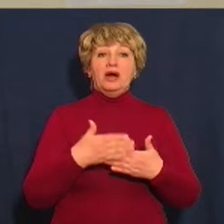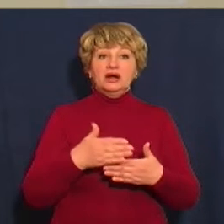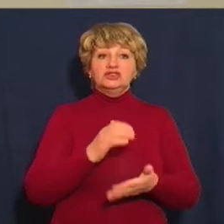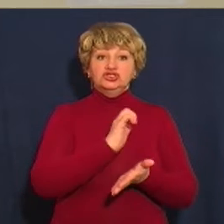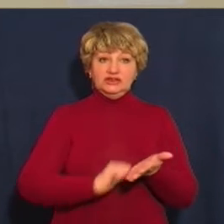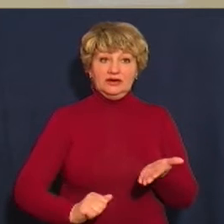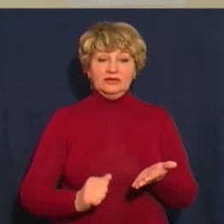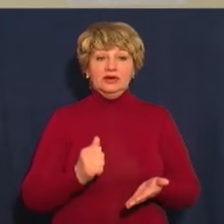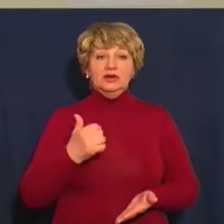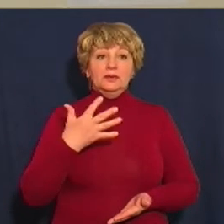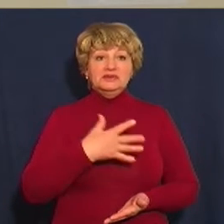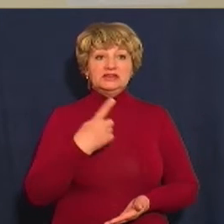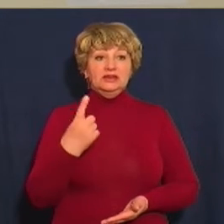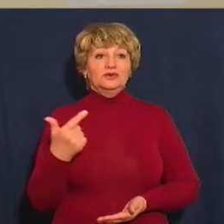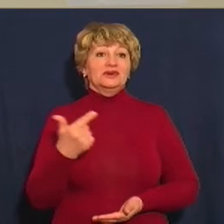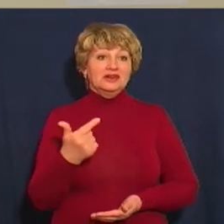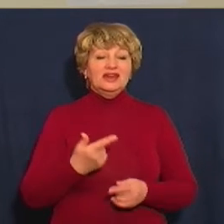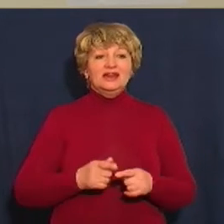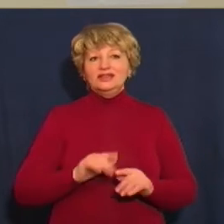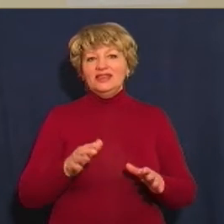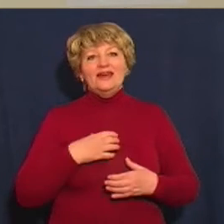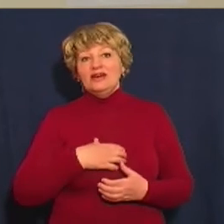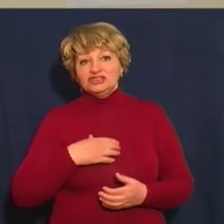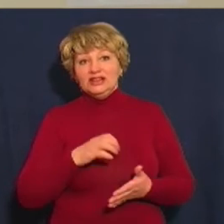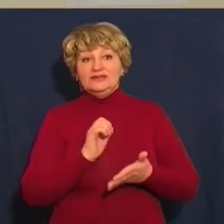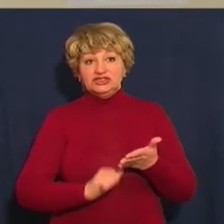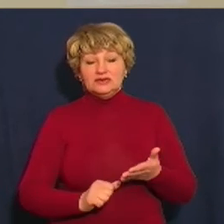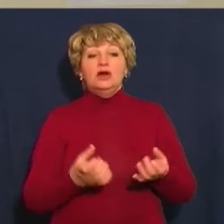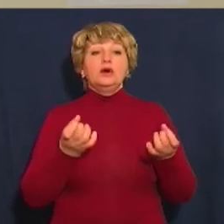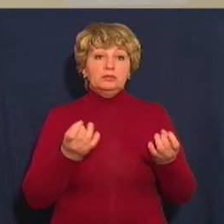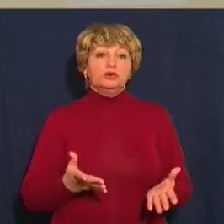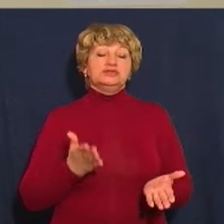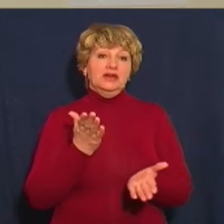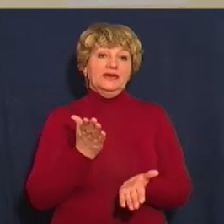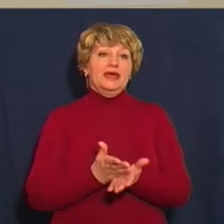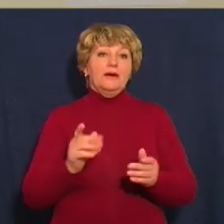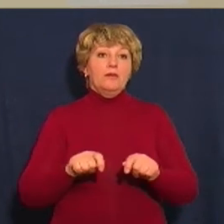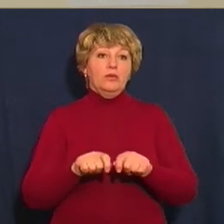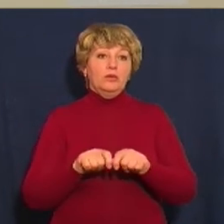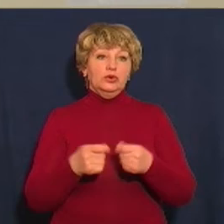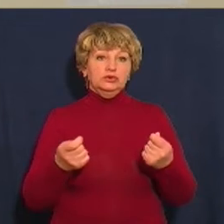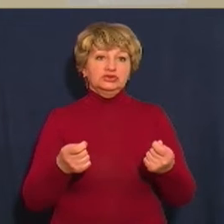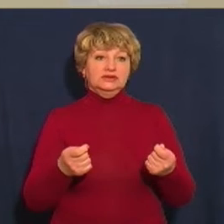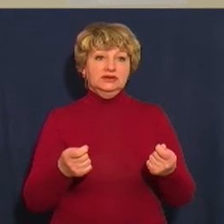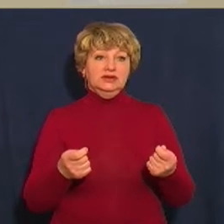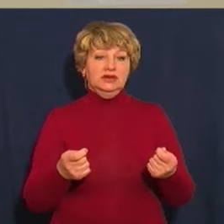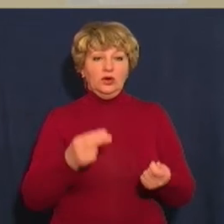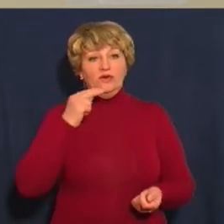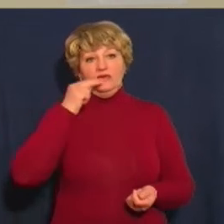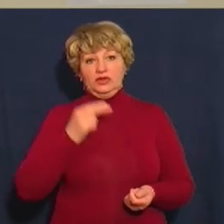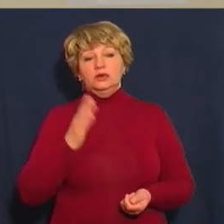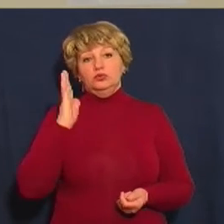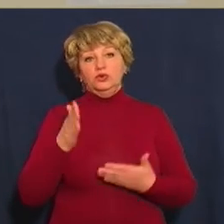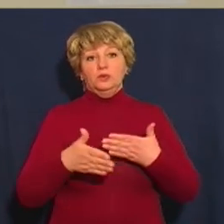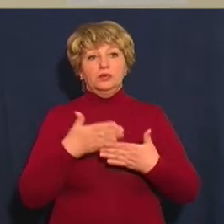у 51 гривню, але не так важливий цей штраф, як просто прецедент, що порушення винного буде